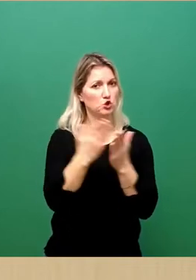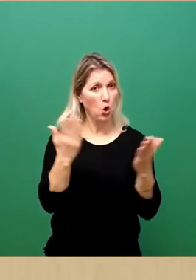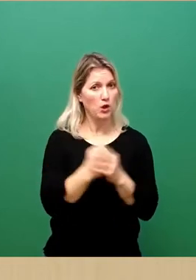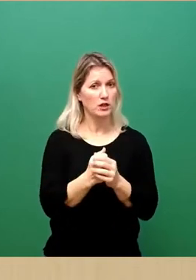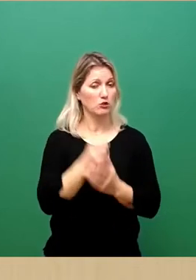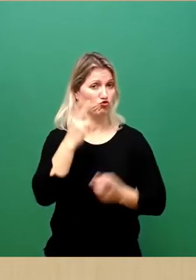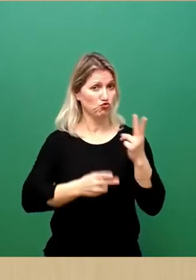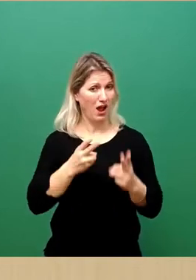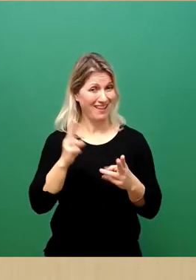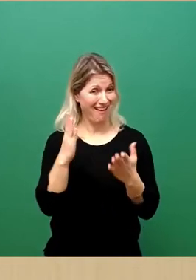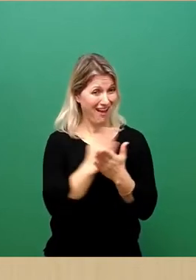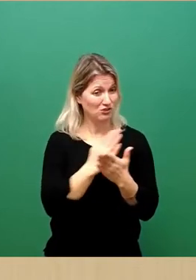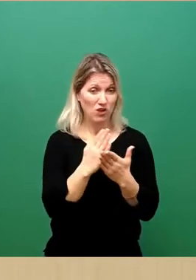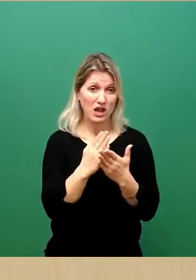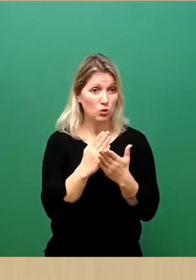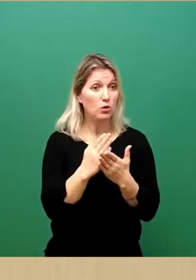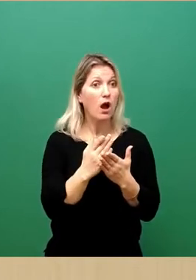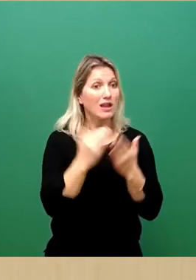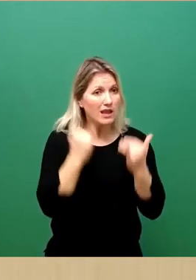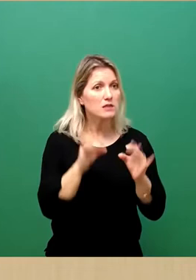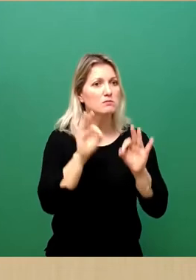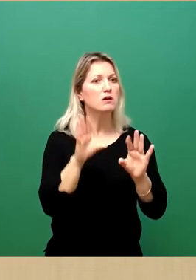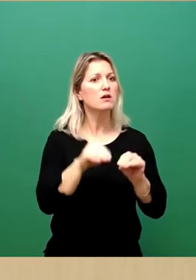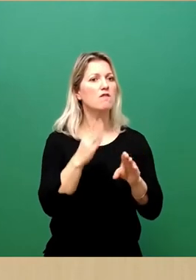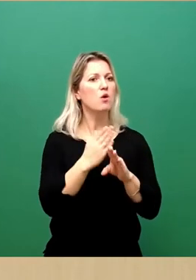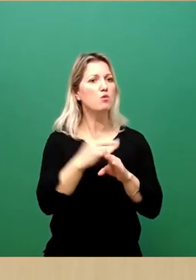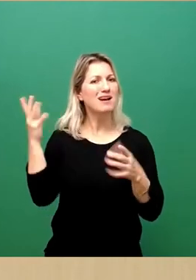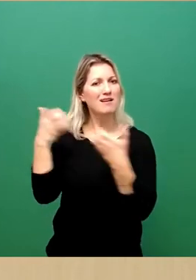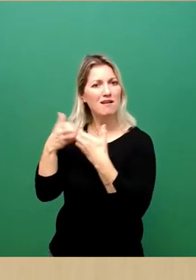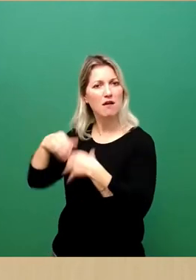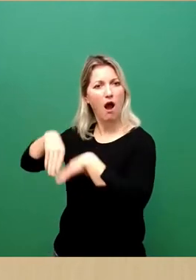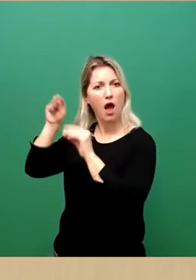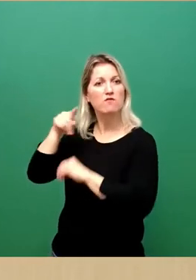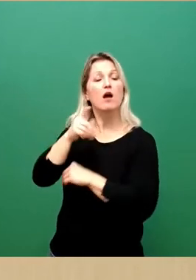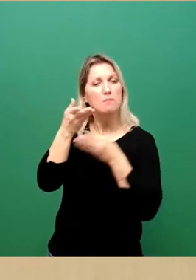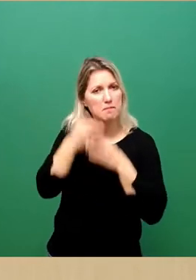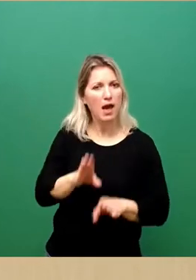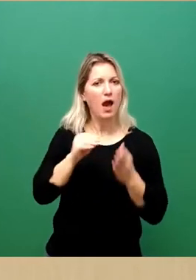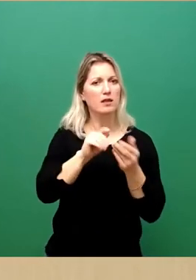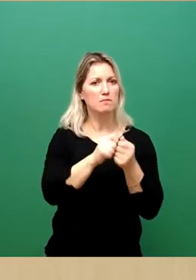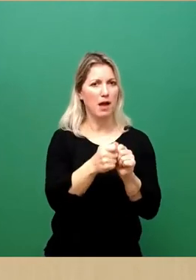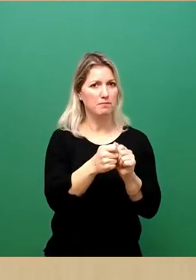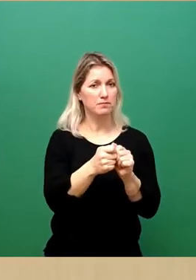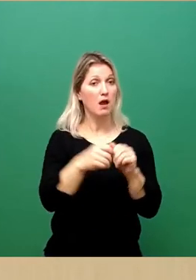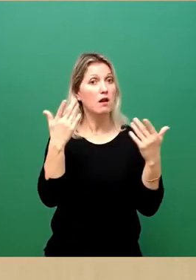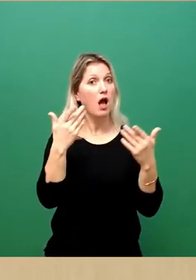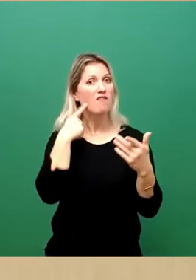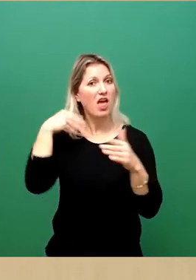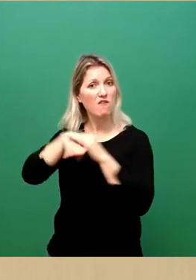in einem europäischen Land brauchte, wo doch, das wurde oft gesagt, alle Menschen auf der Flucht in Dresden willkommen sein müssen.